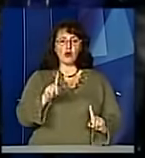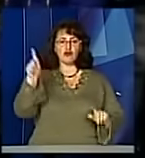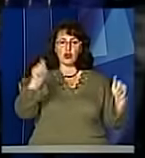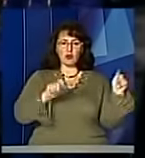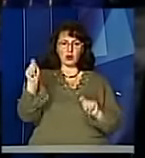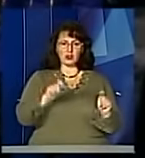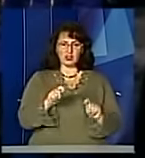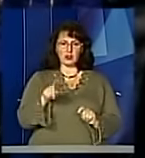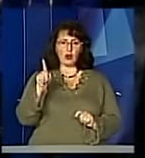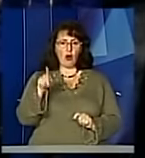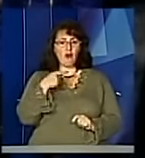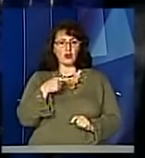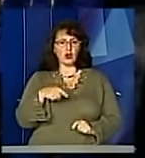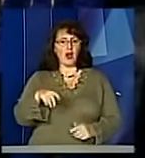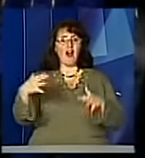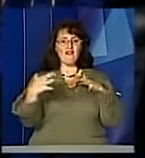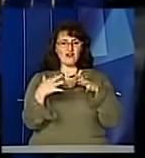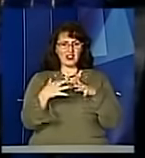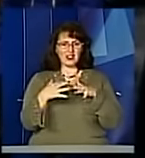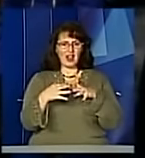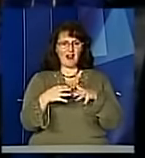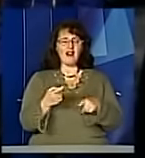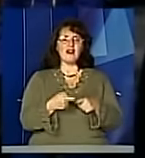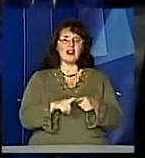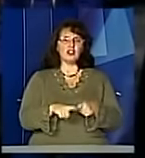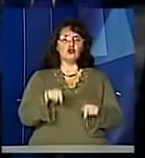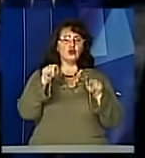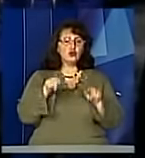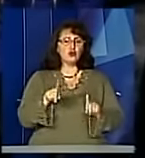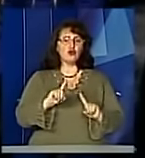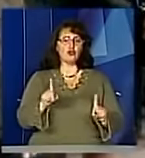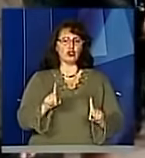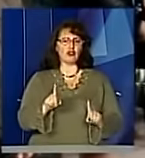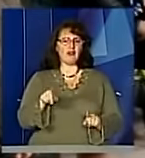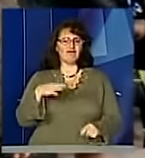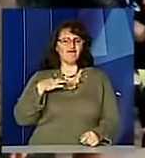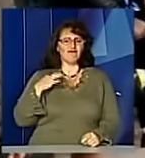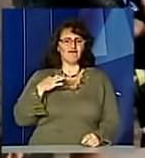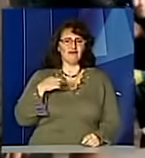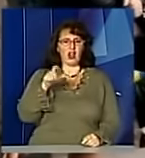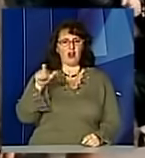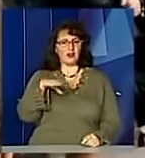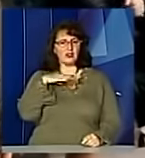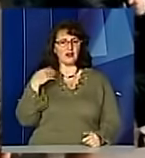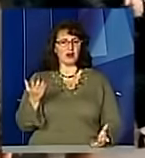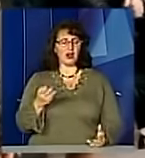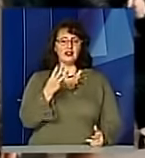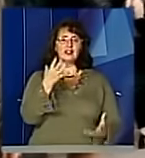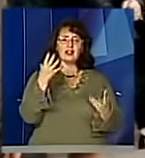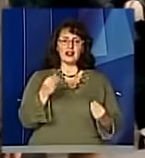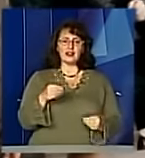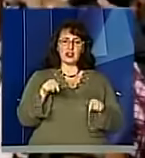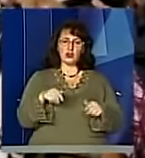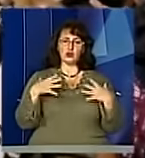що війна із-за того, що вони були свого часу байдужі. А тепер би вони хотіли зупинити, але вже пізно. Упродовж трьох днів перебування у Львові